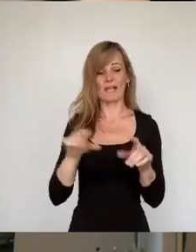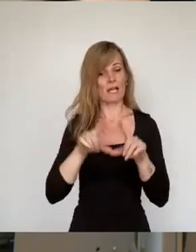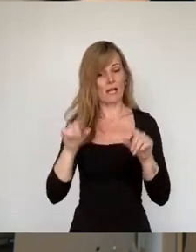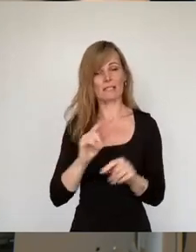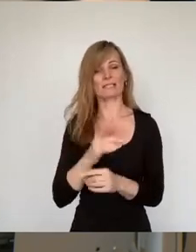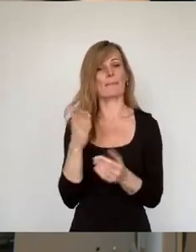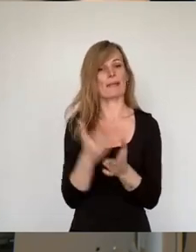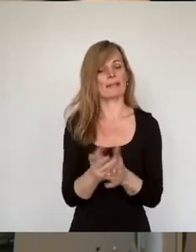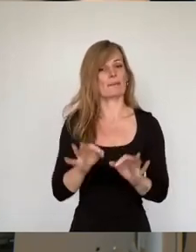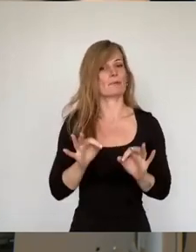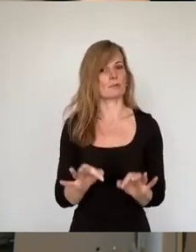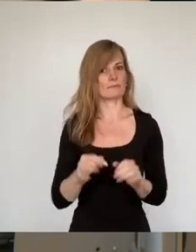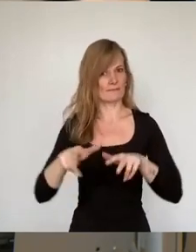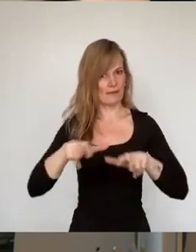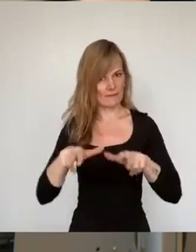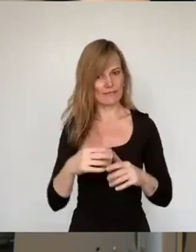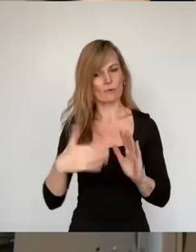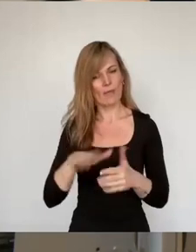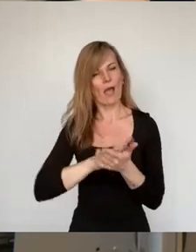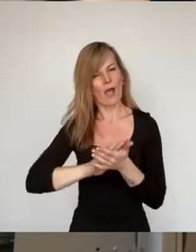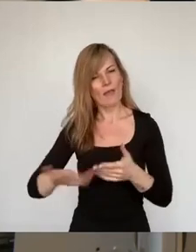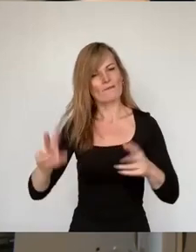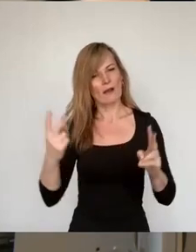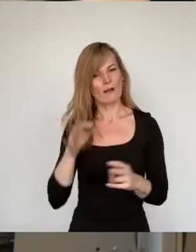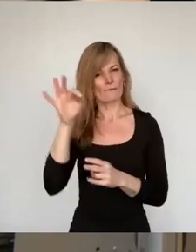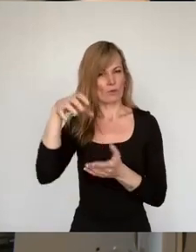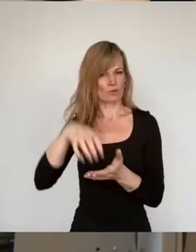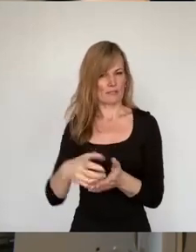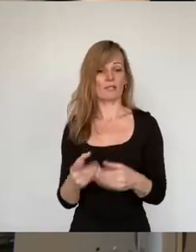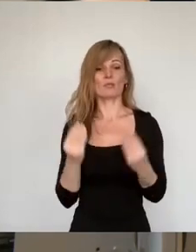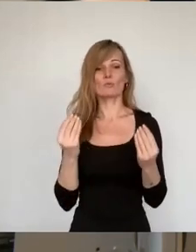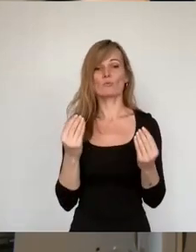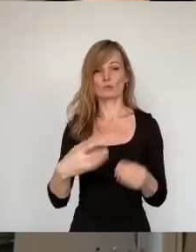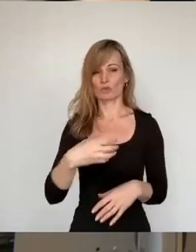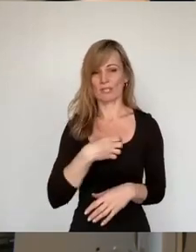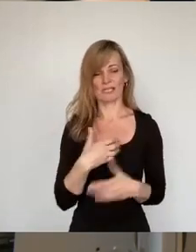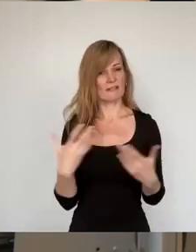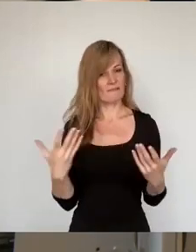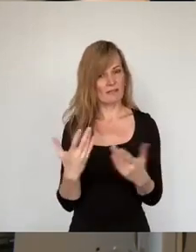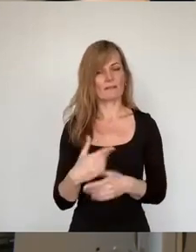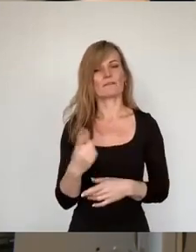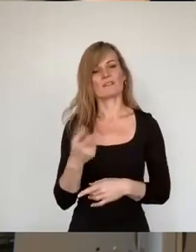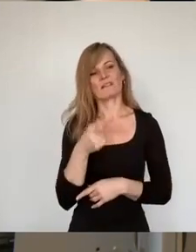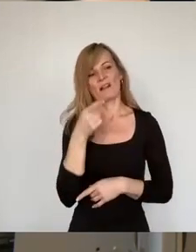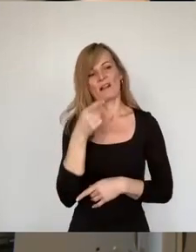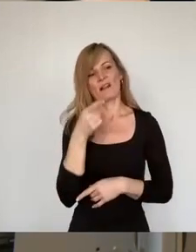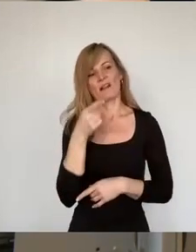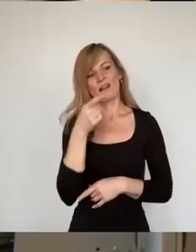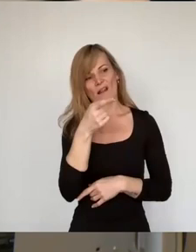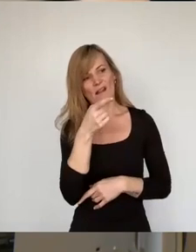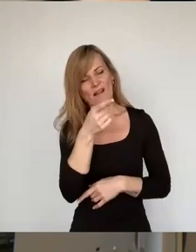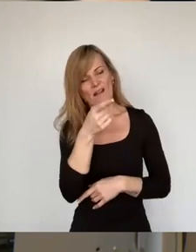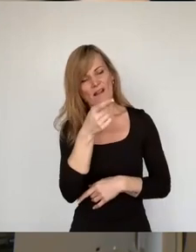gewisse Verwaltungsvereinfachung für die Stadt bringen. Typisch für Dresden ist auch, den Schwarzen Peter mal wieder nach oben auf Bund und Land